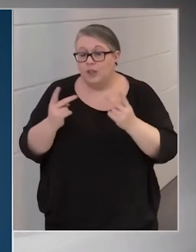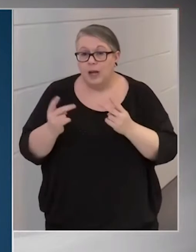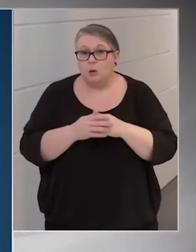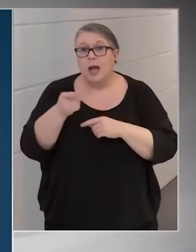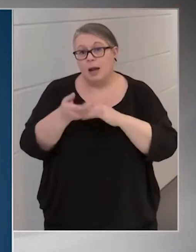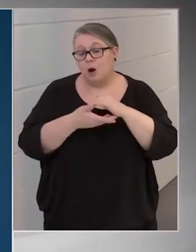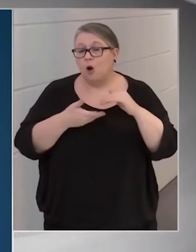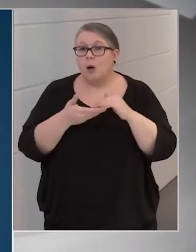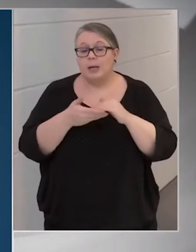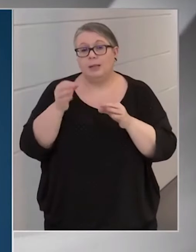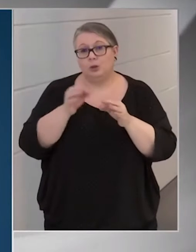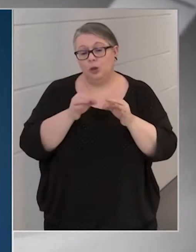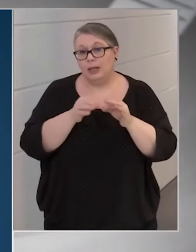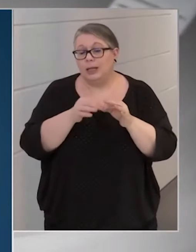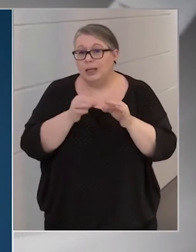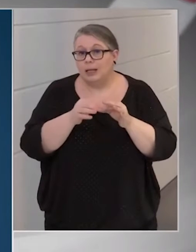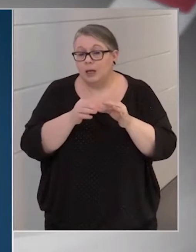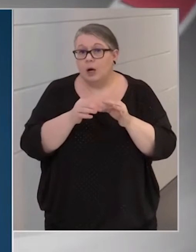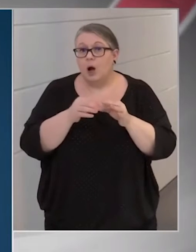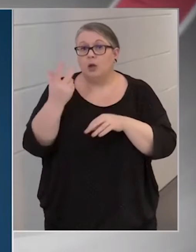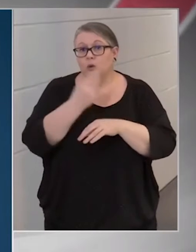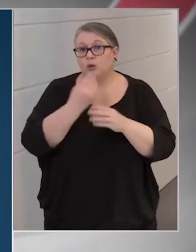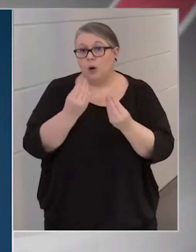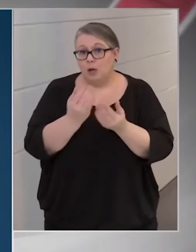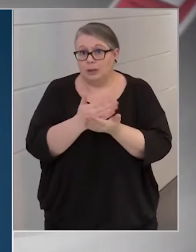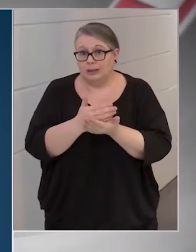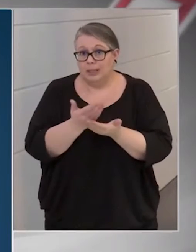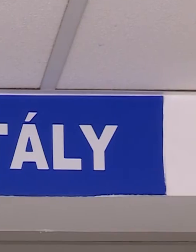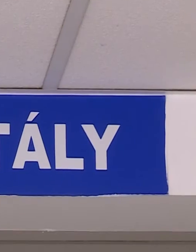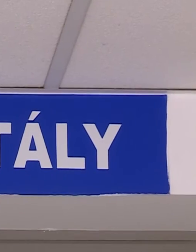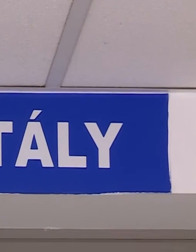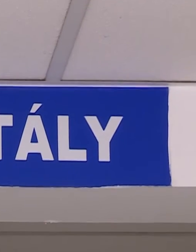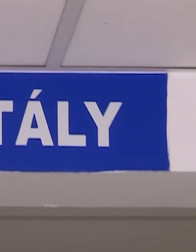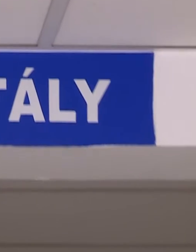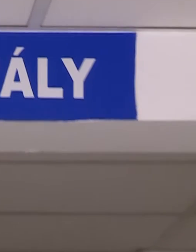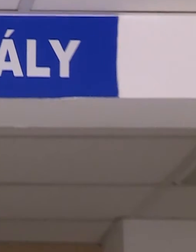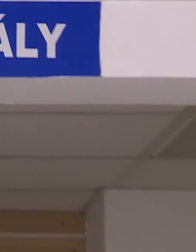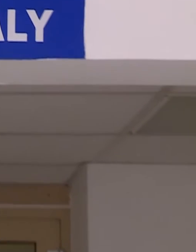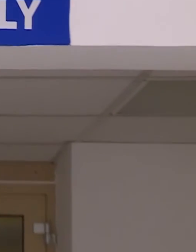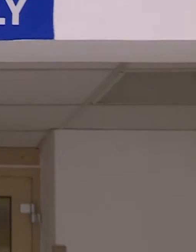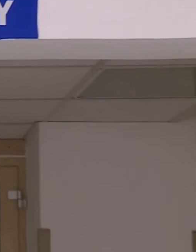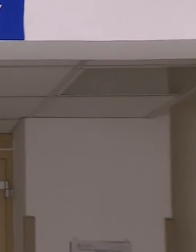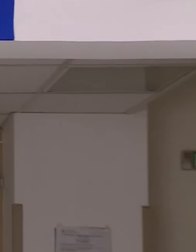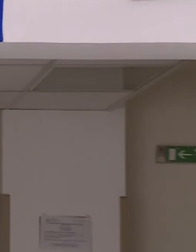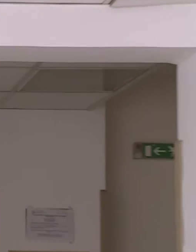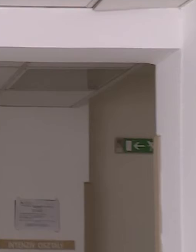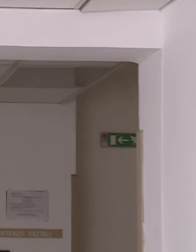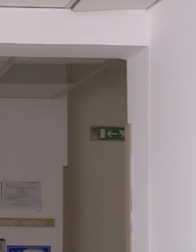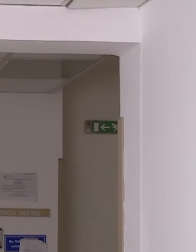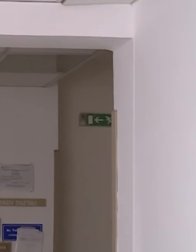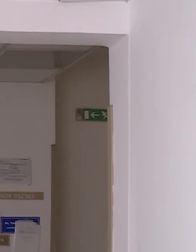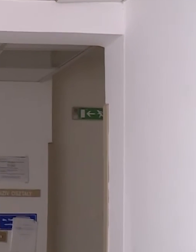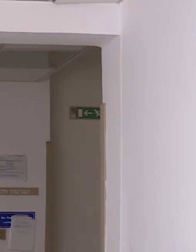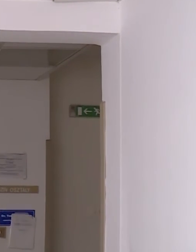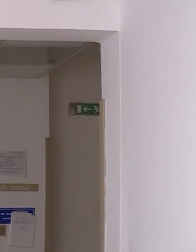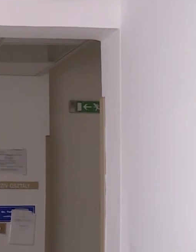és ennek alapján történik a praxisok között az oltóanyagok szétoztása. Jelenlegi zajlanak nemzetközi vizsgálatok a brit mutánssal